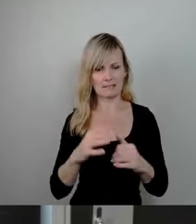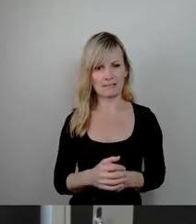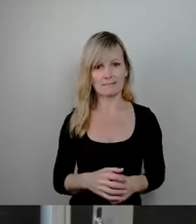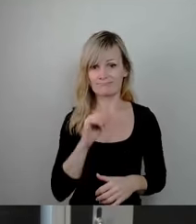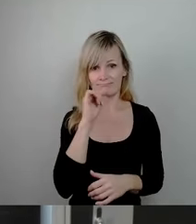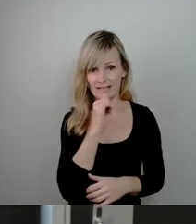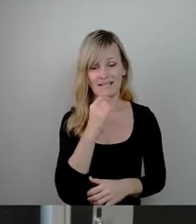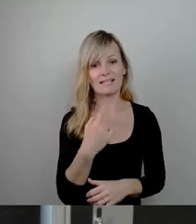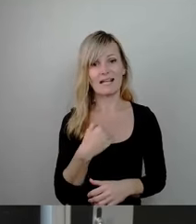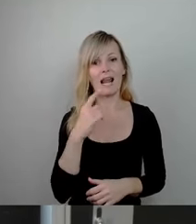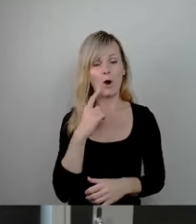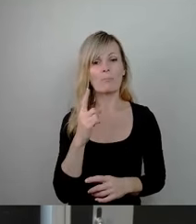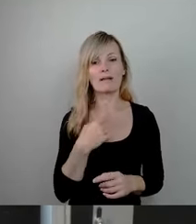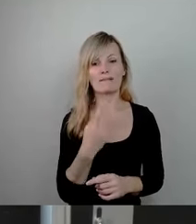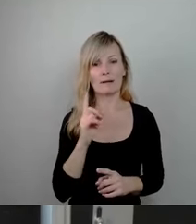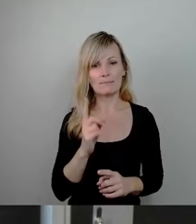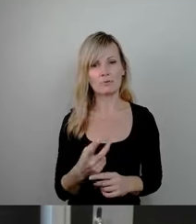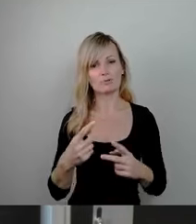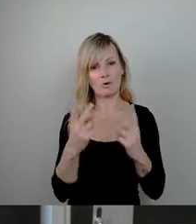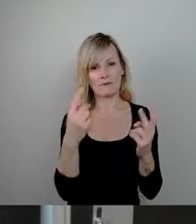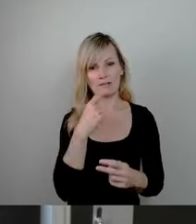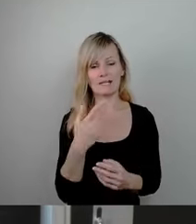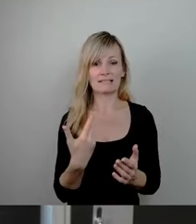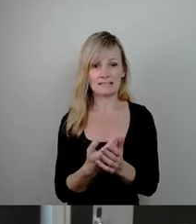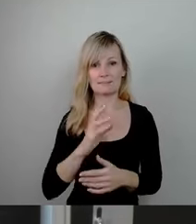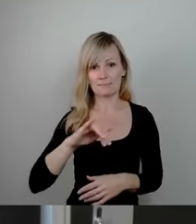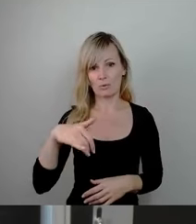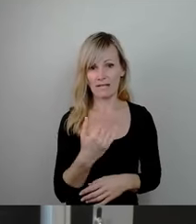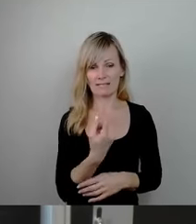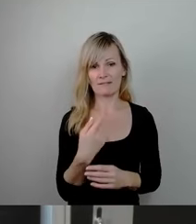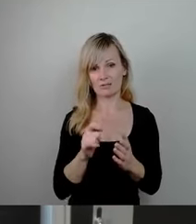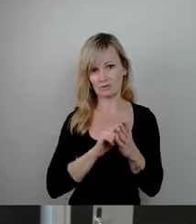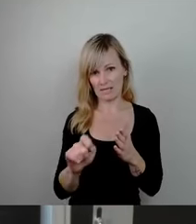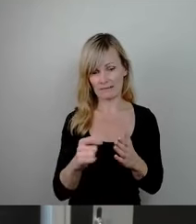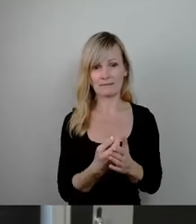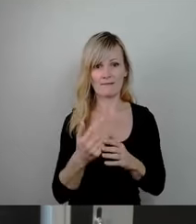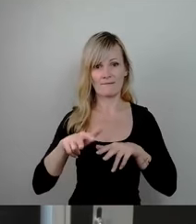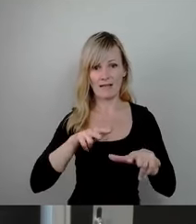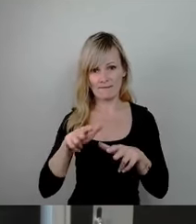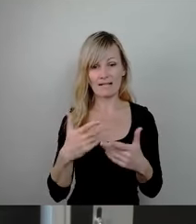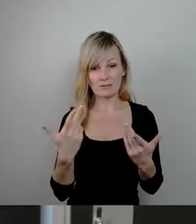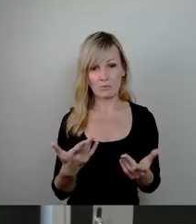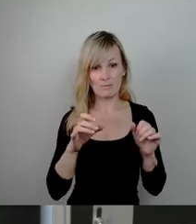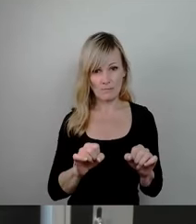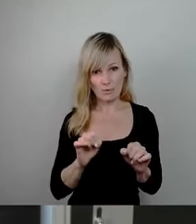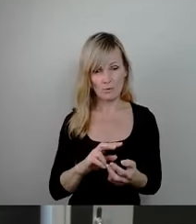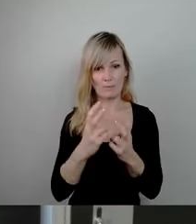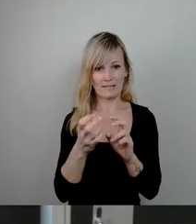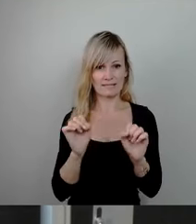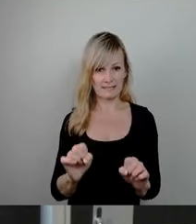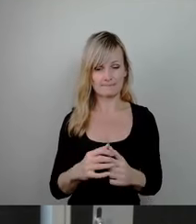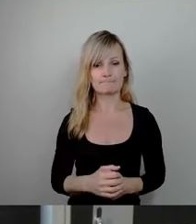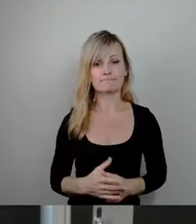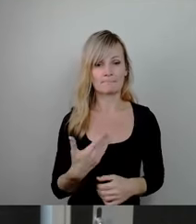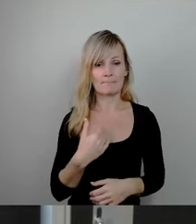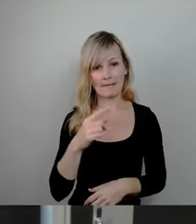müssen, glaube ich, dann auch ganz offensiv sagen, diese Projekte streichen wir, damit die Verwaltung überhaupt in der Lage ist, etwas auch umzusetzen. Das ist aus meiner Sicht